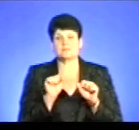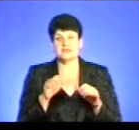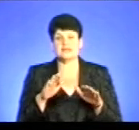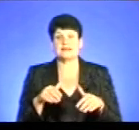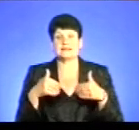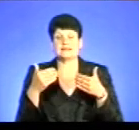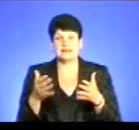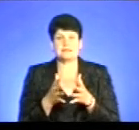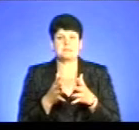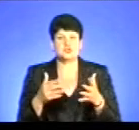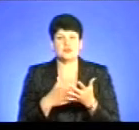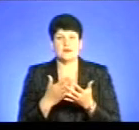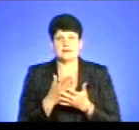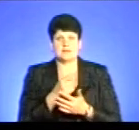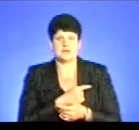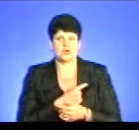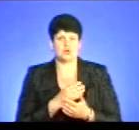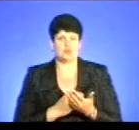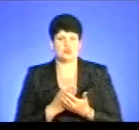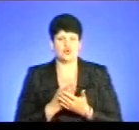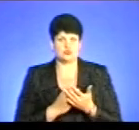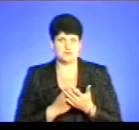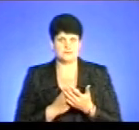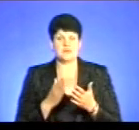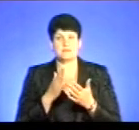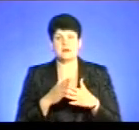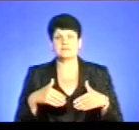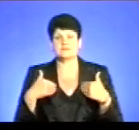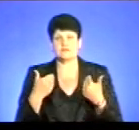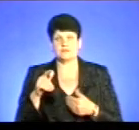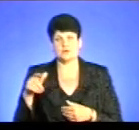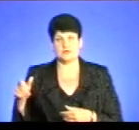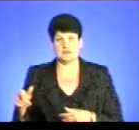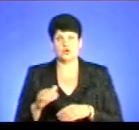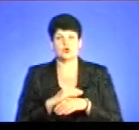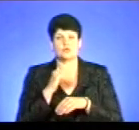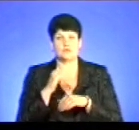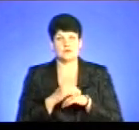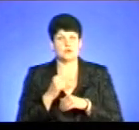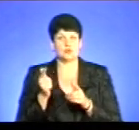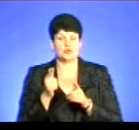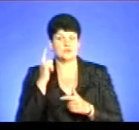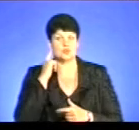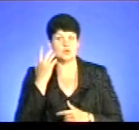найбільш якісні медичні послуги. І маємо зважнення від глядача. Доброго вечора, ми готові вас почути.